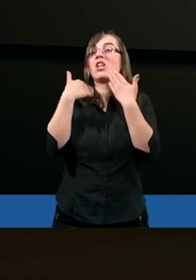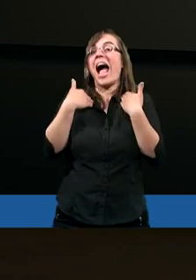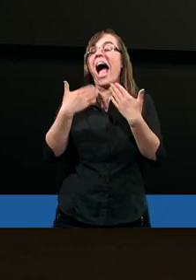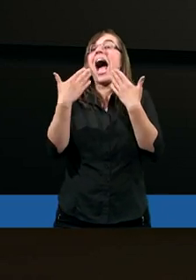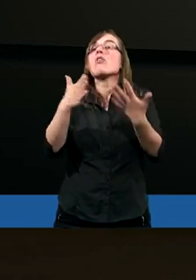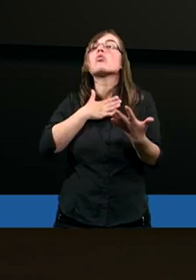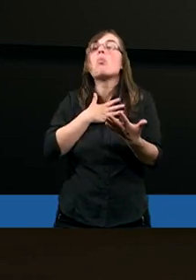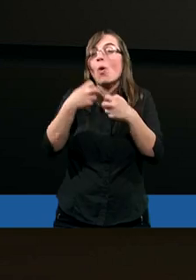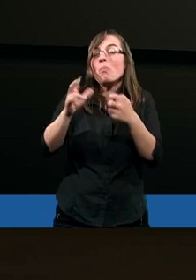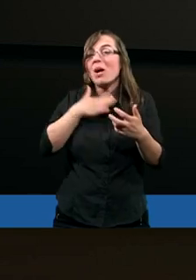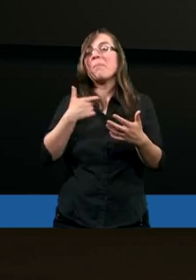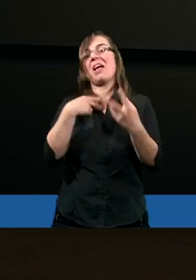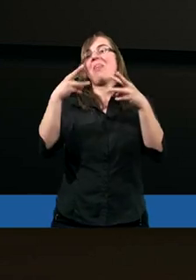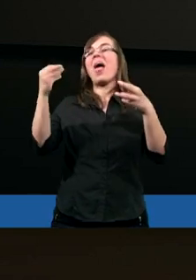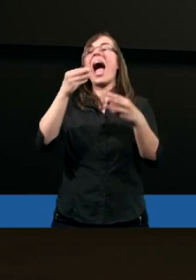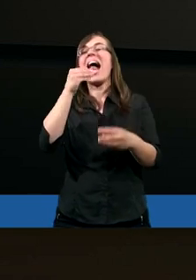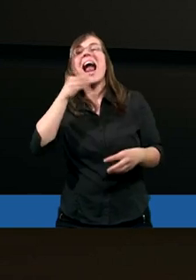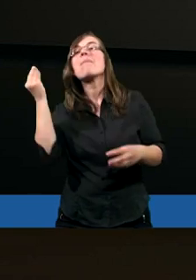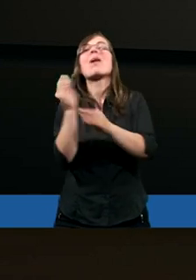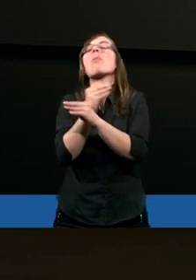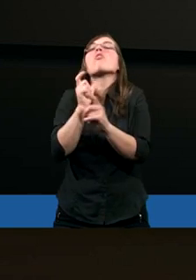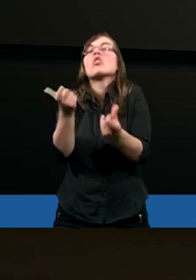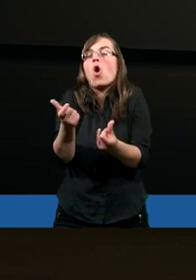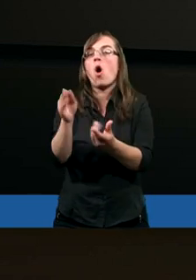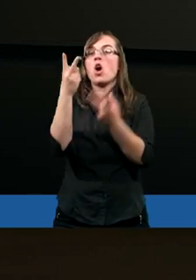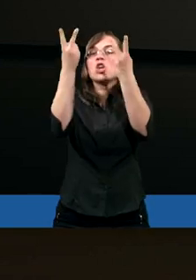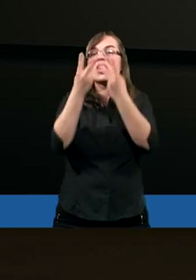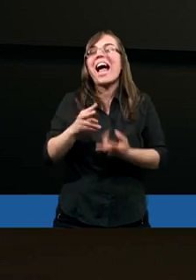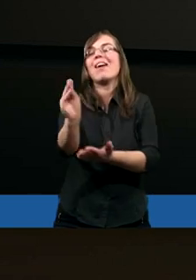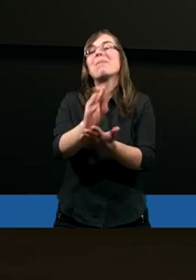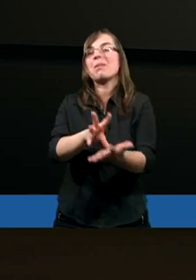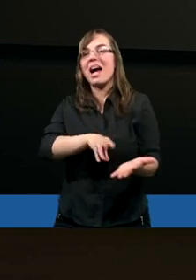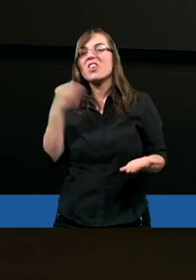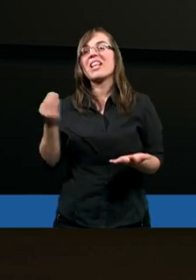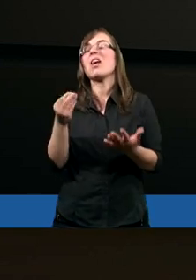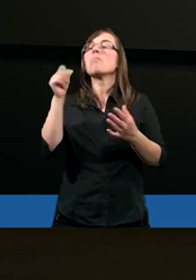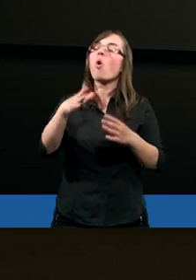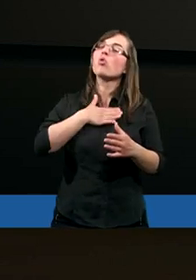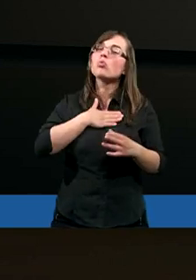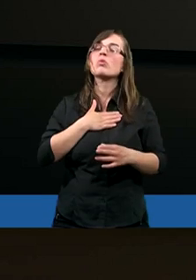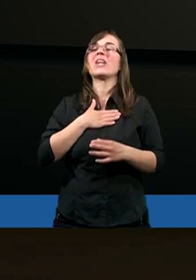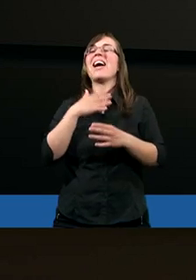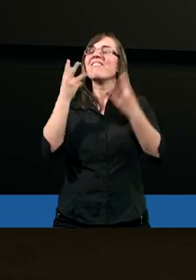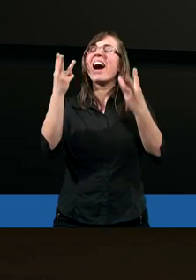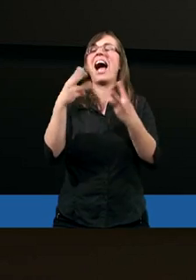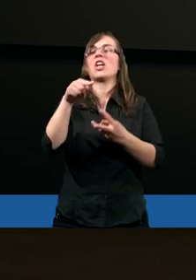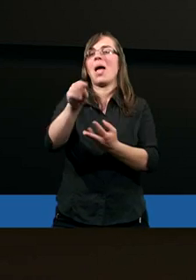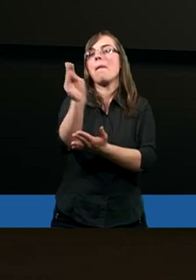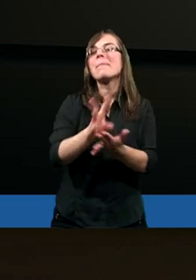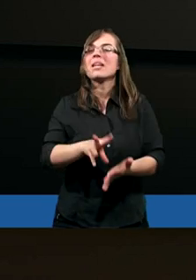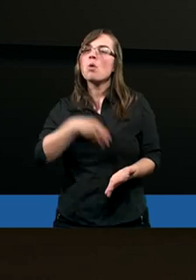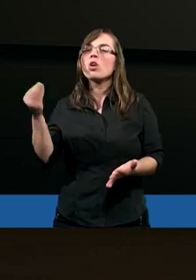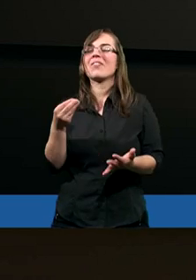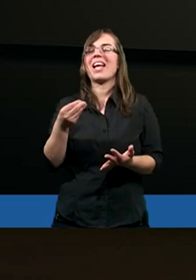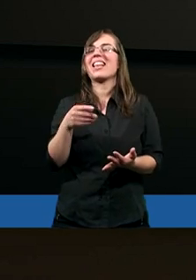Biblię. I to jest dla mnie najlepsza terapia. I to zdecydowanie, przynajmniej u mnie w życiu, to